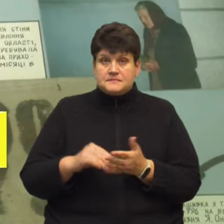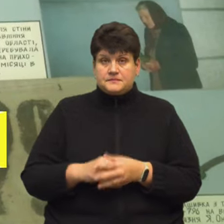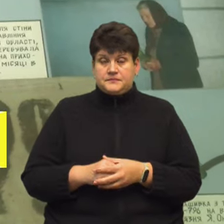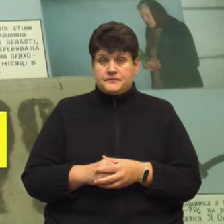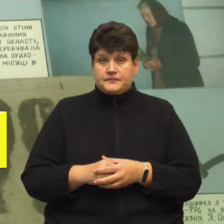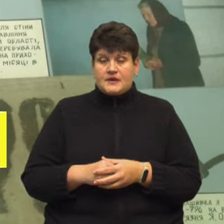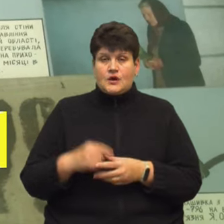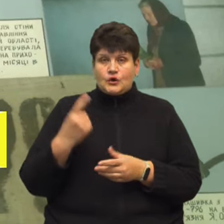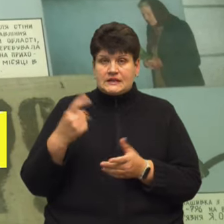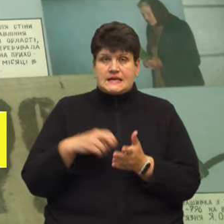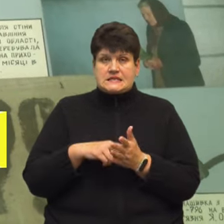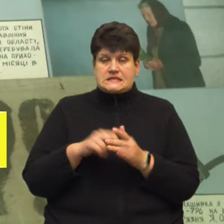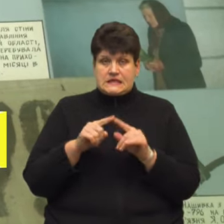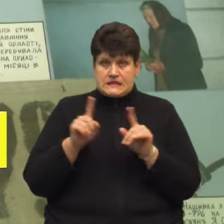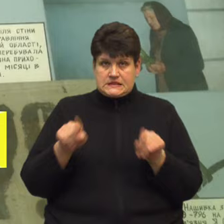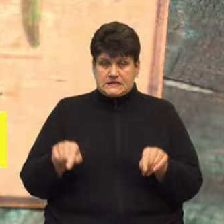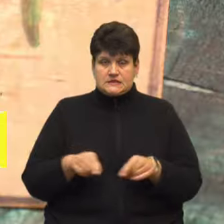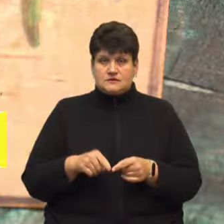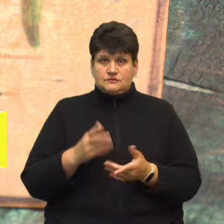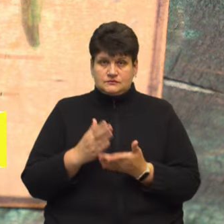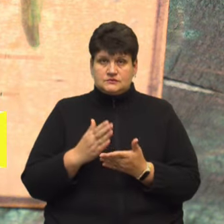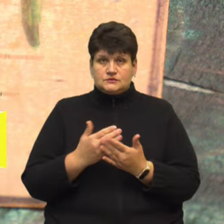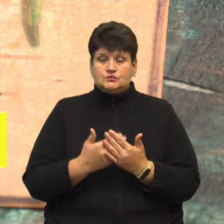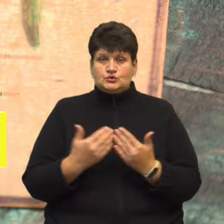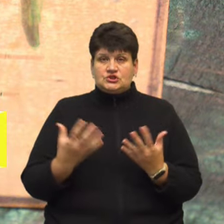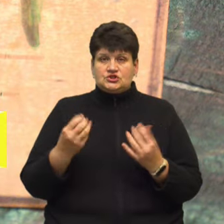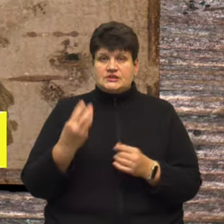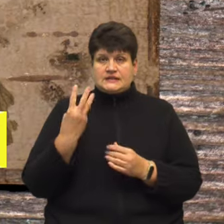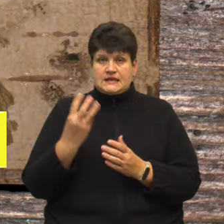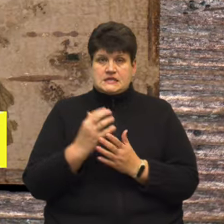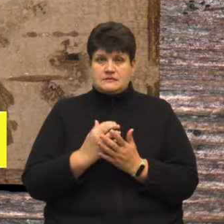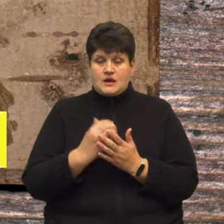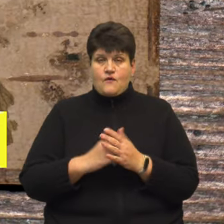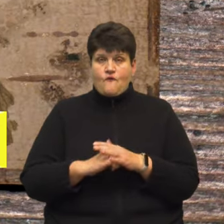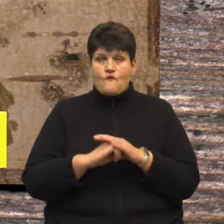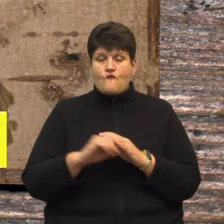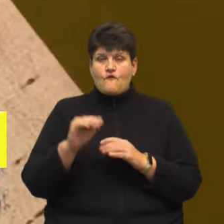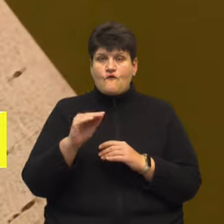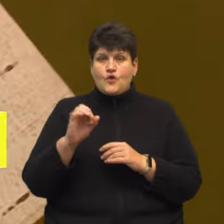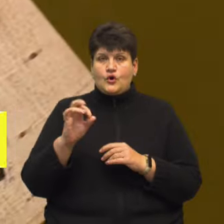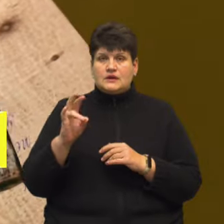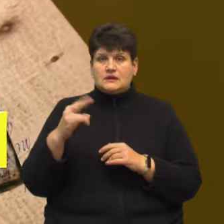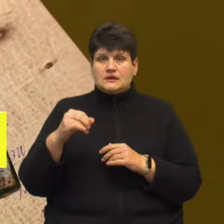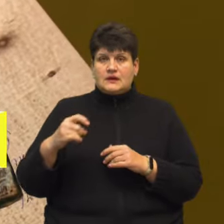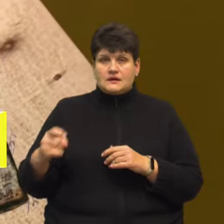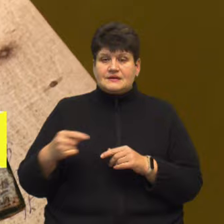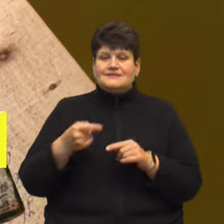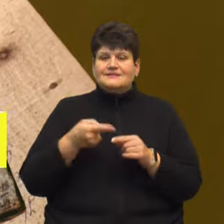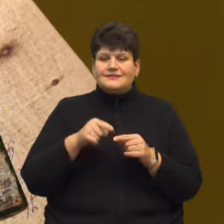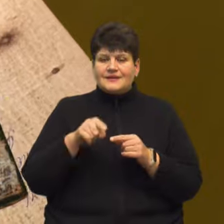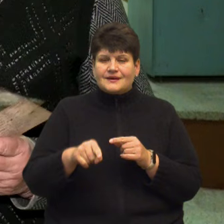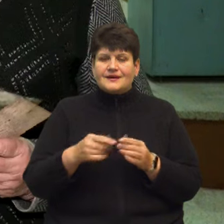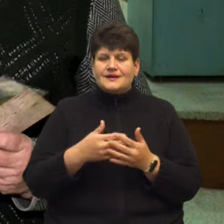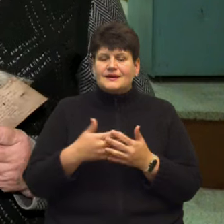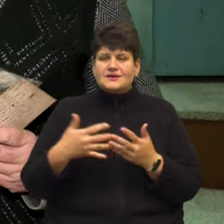Одна з листівок у діючій експозиції музею. Ще три зберігають у фондах, каже Любов Катеренюк. Таких речей, як